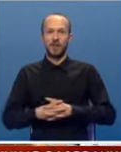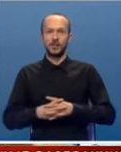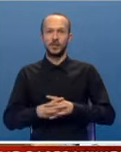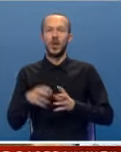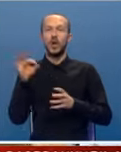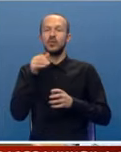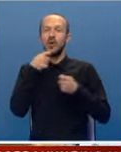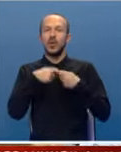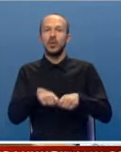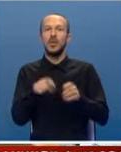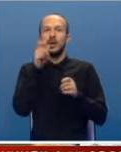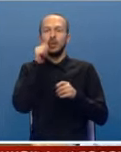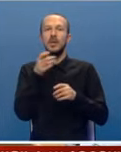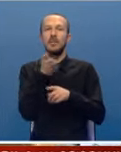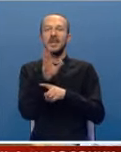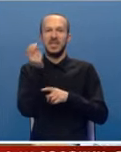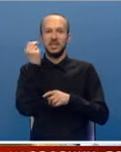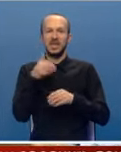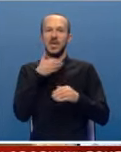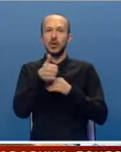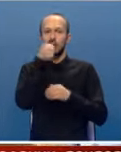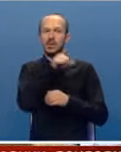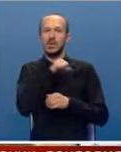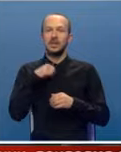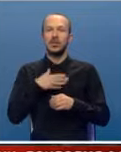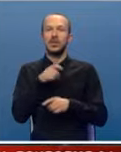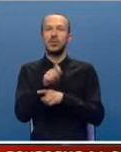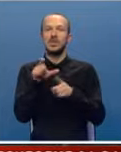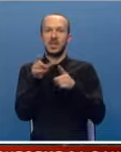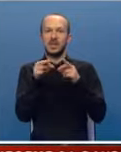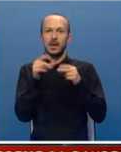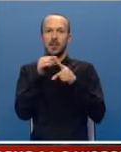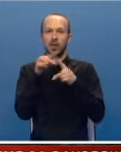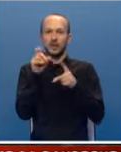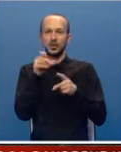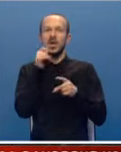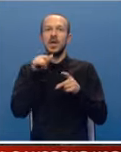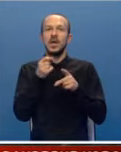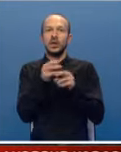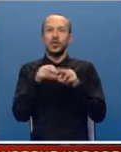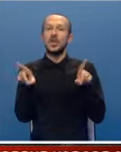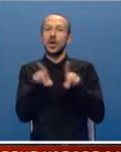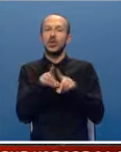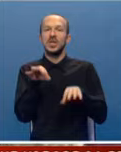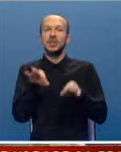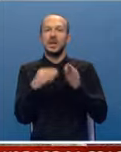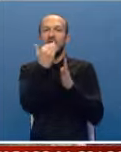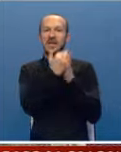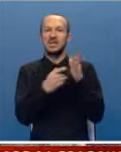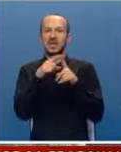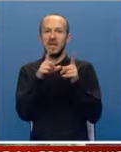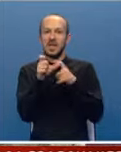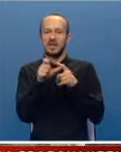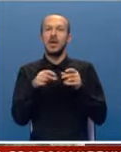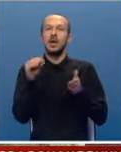Osnovani je i klub Narodne partije Srpske, nakon što su samostalni odbornici Slavica Popović i Igor Javorić, također izabrani na listi DNS